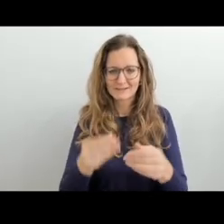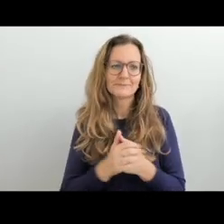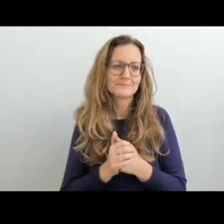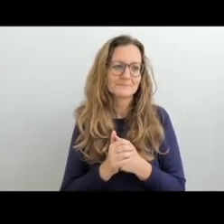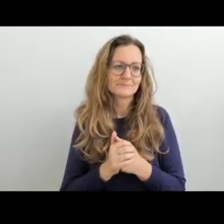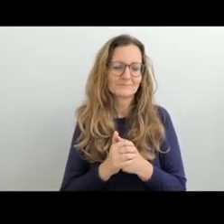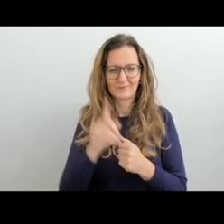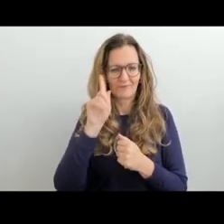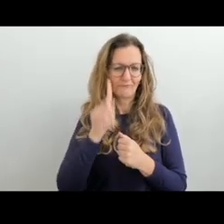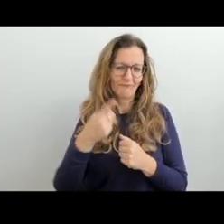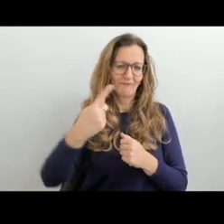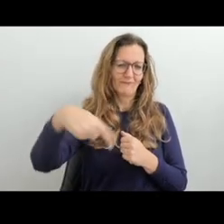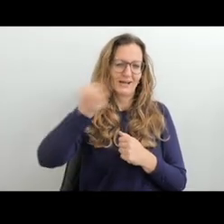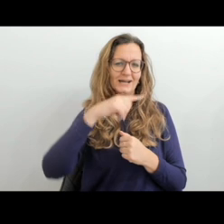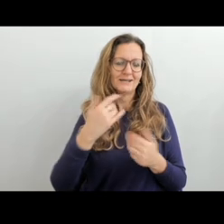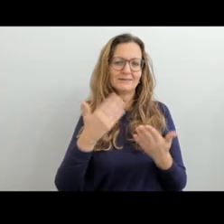znakový jazyk.